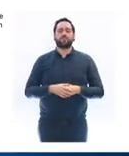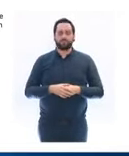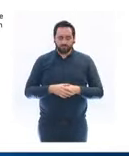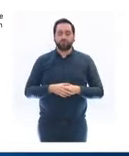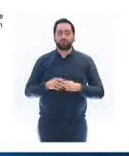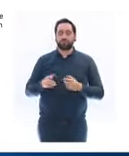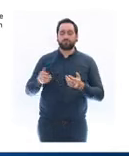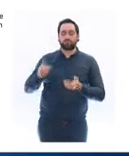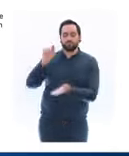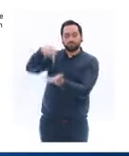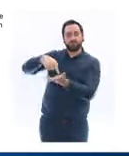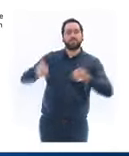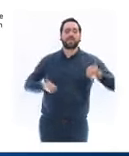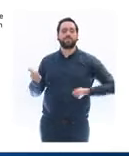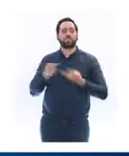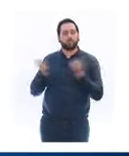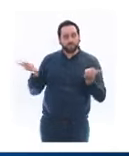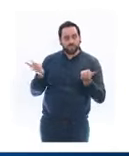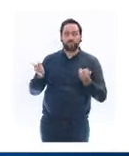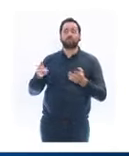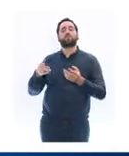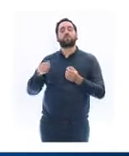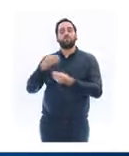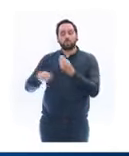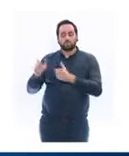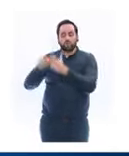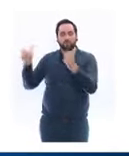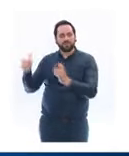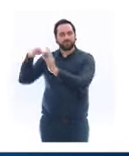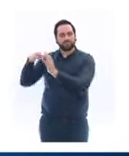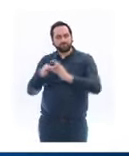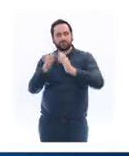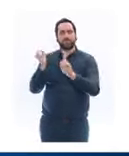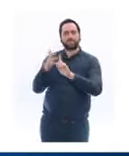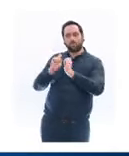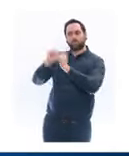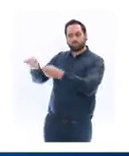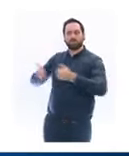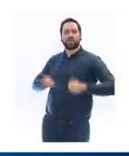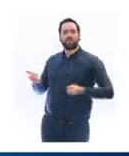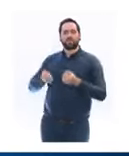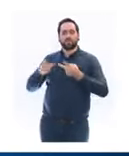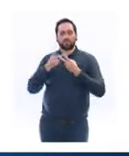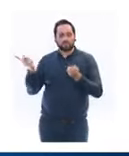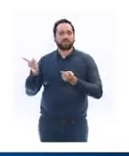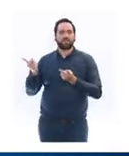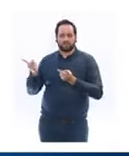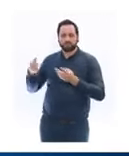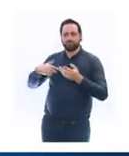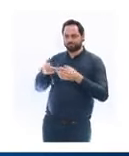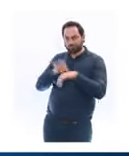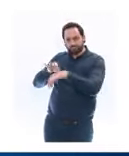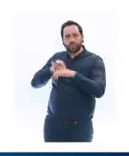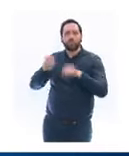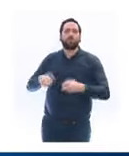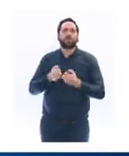public ou chez un opérateur assurant une mission de service public, la CAF, l'assurance maladie, Pôle emploi,